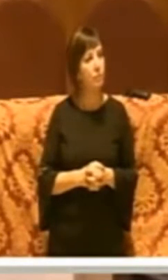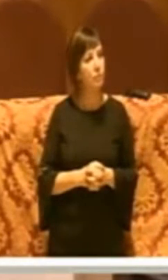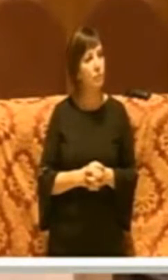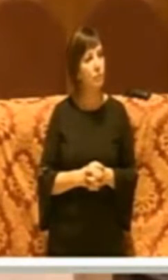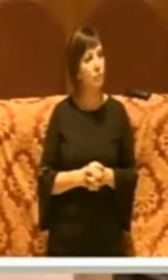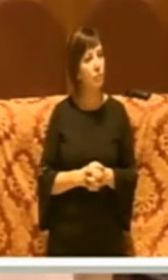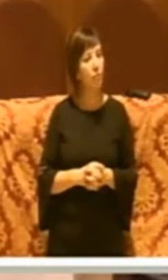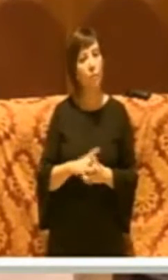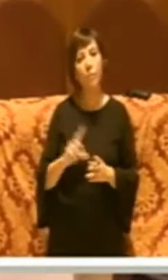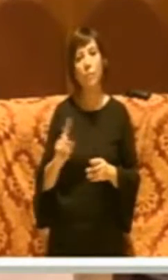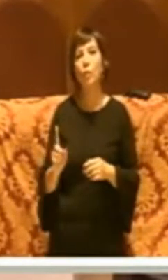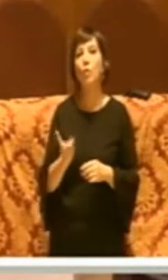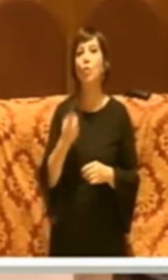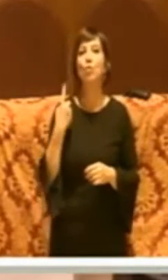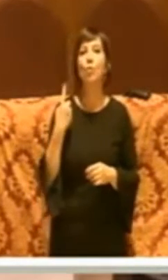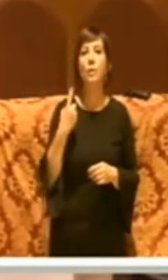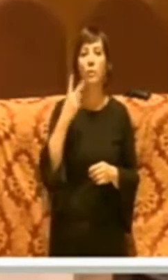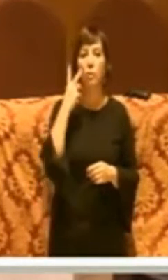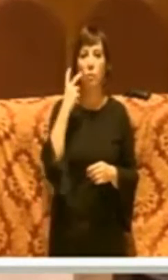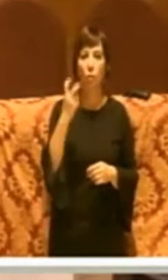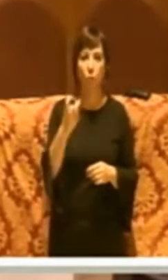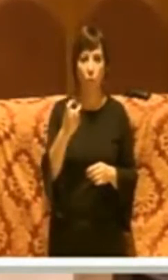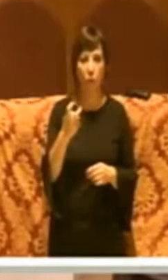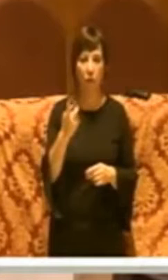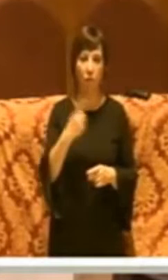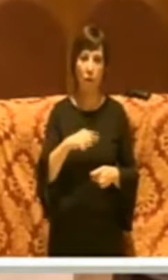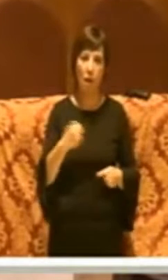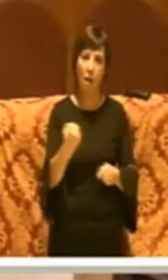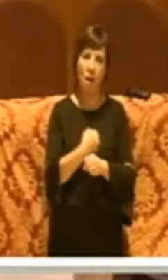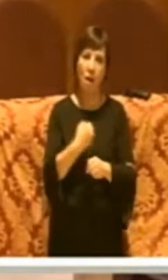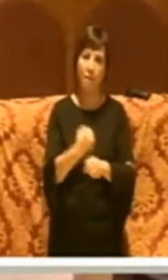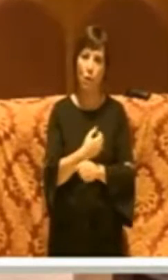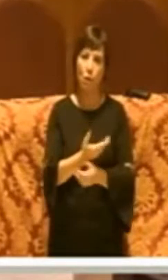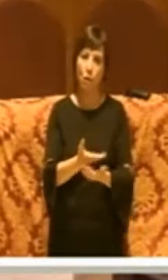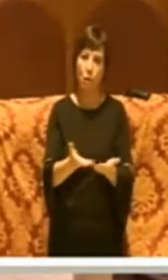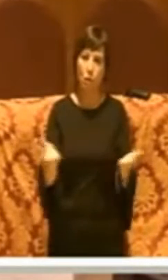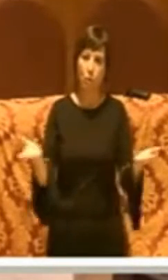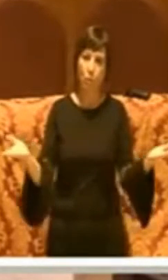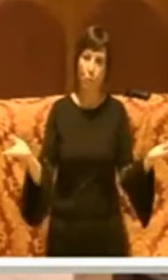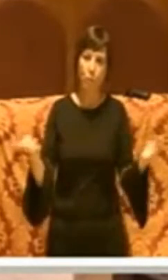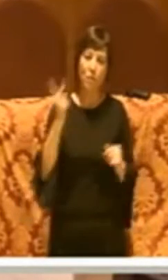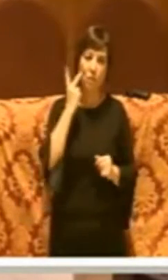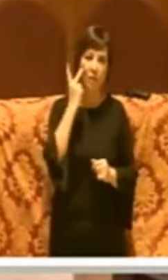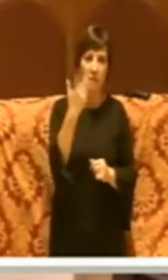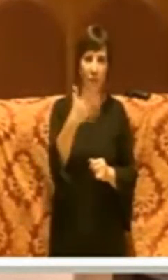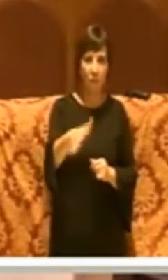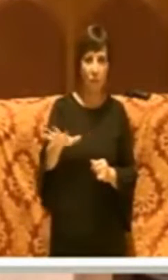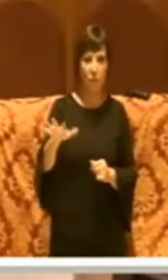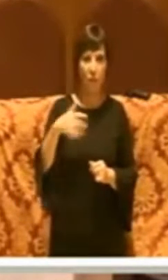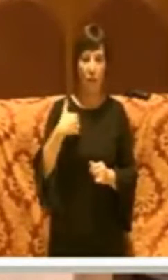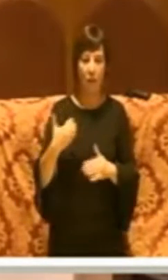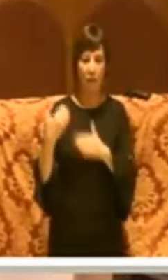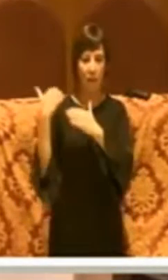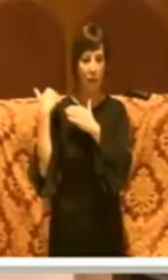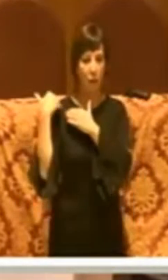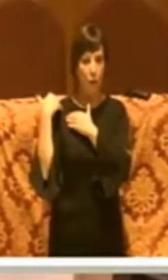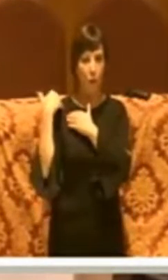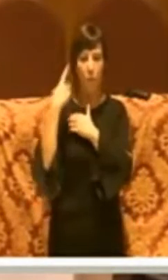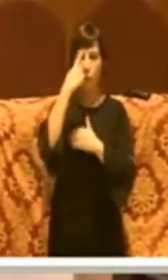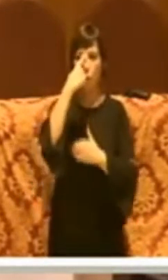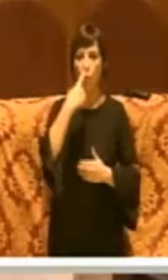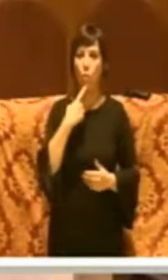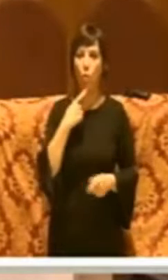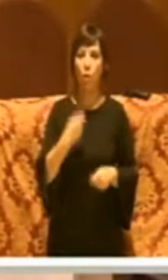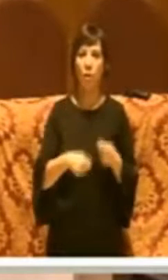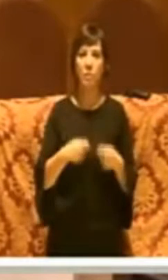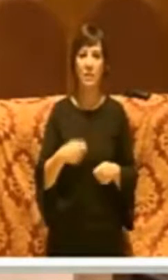soprattutto con riguardo chiaramente ai lavori pubblici, visto che appunto ricopro il ruolo di